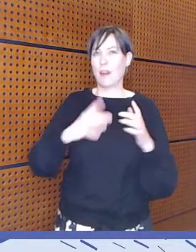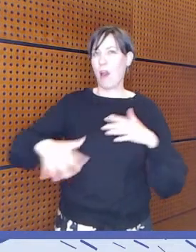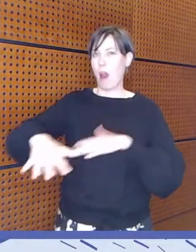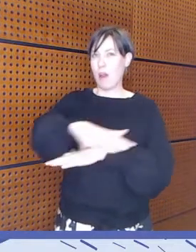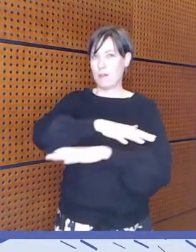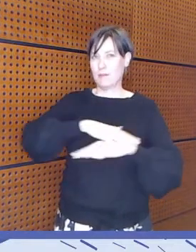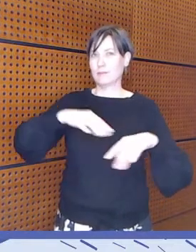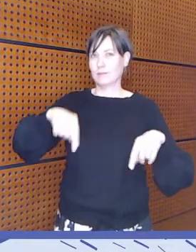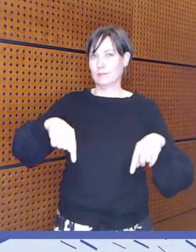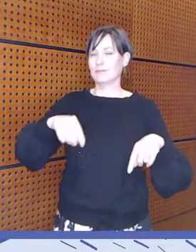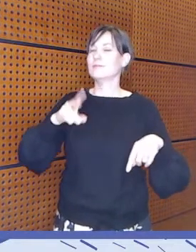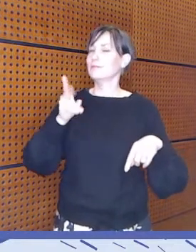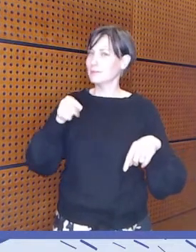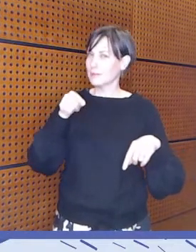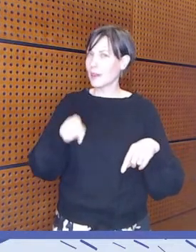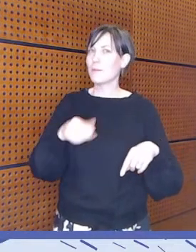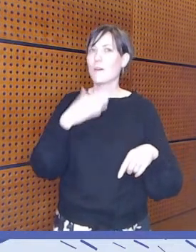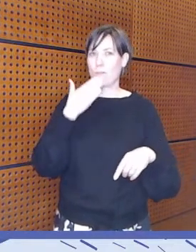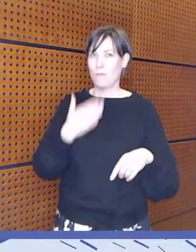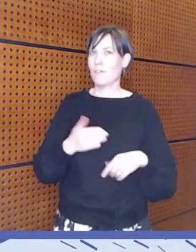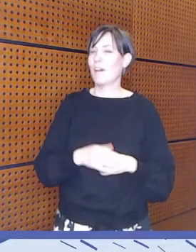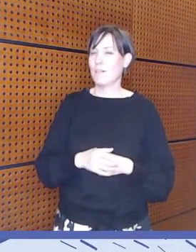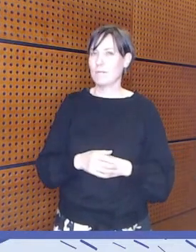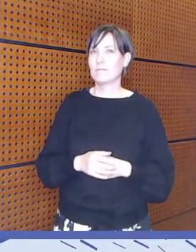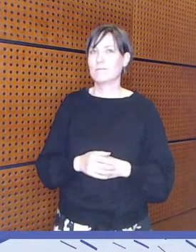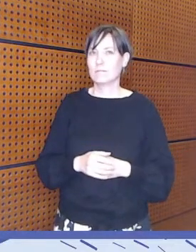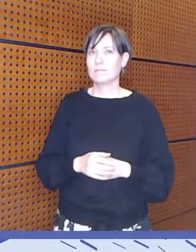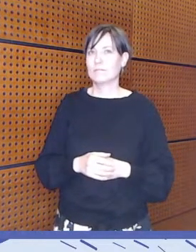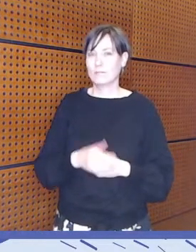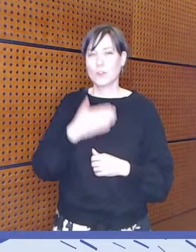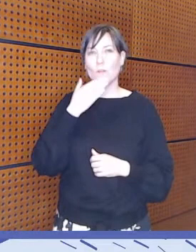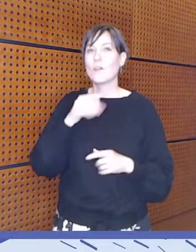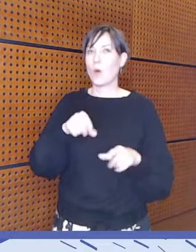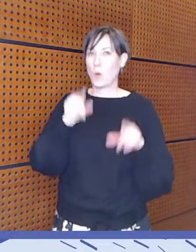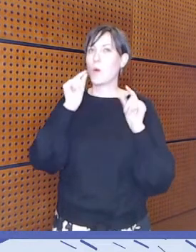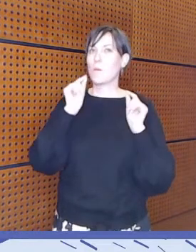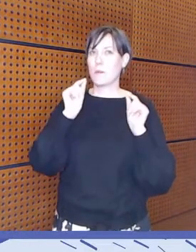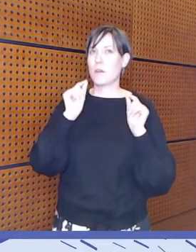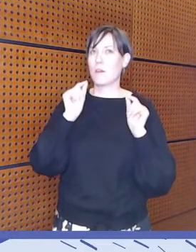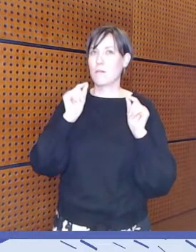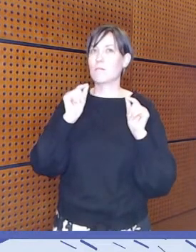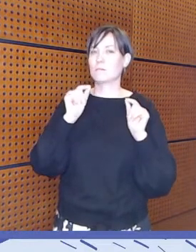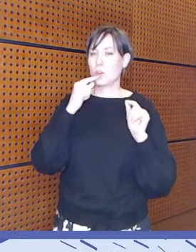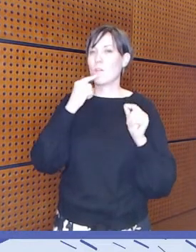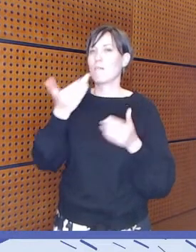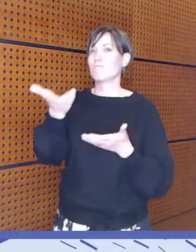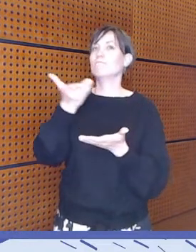kyllä tosi hyvä huomio ja hyvä nosto.